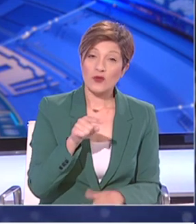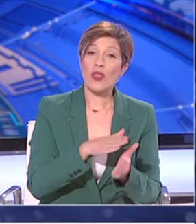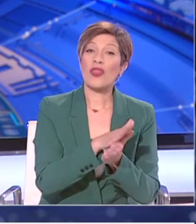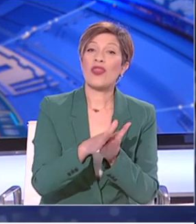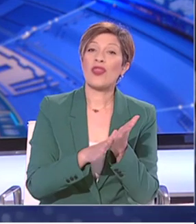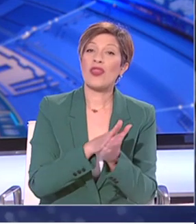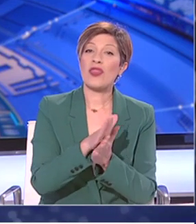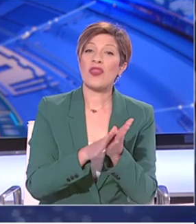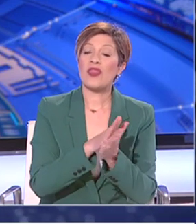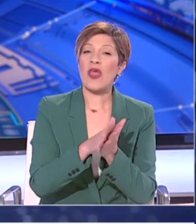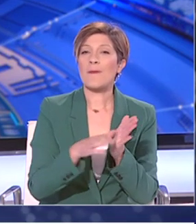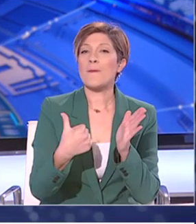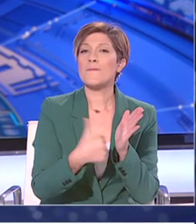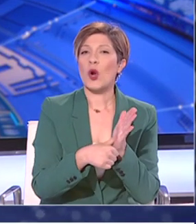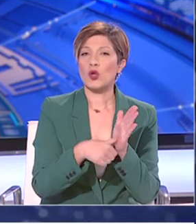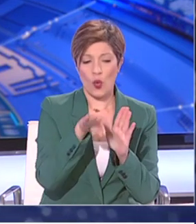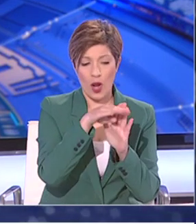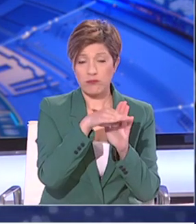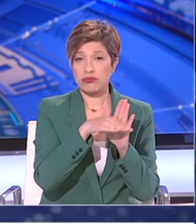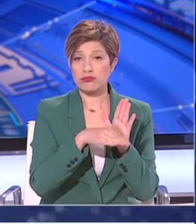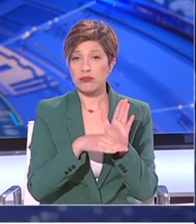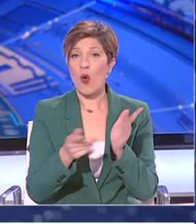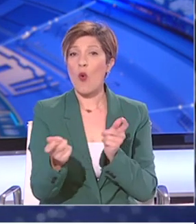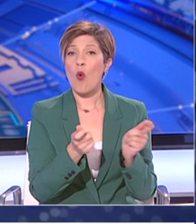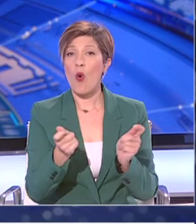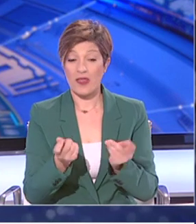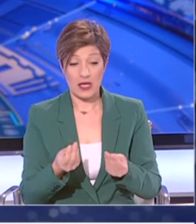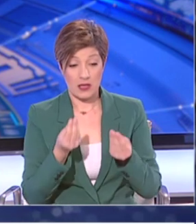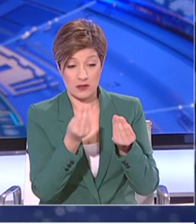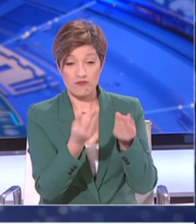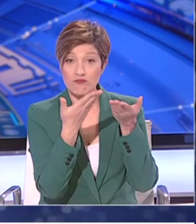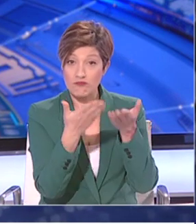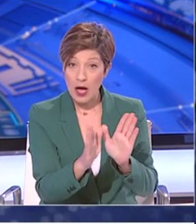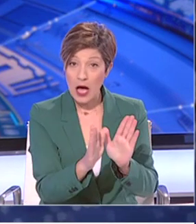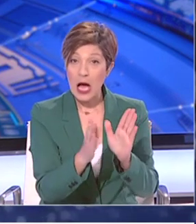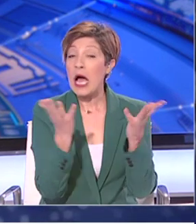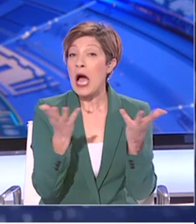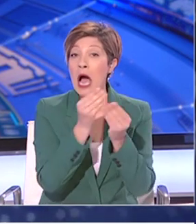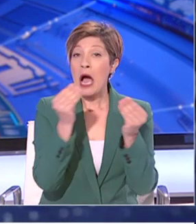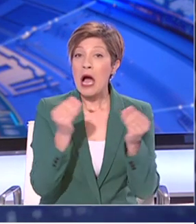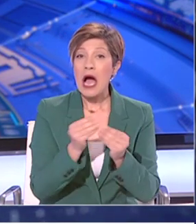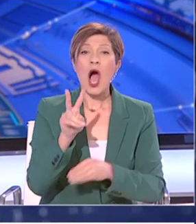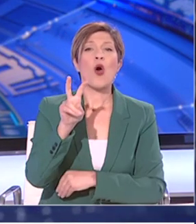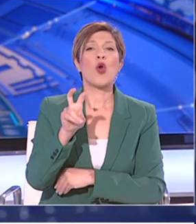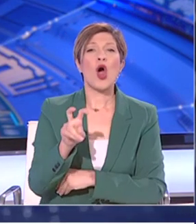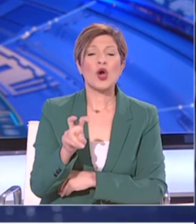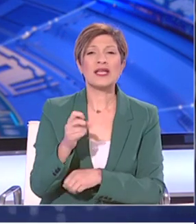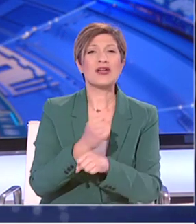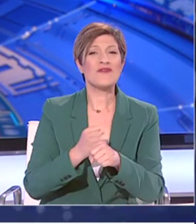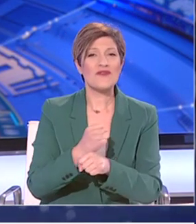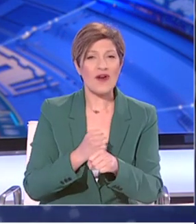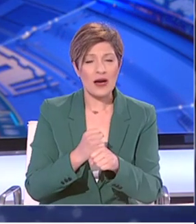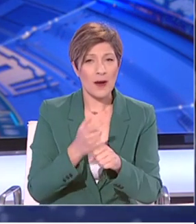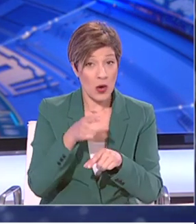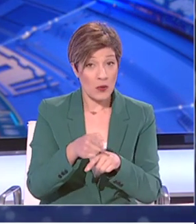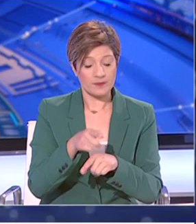θεραπευτικών πρωτοκόλων στα άτομα στα οποία έχει χορηγηθεί μέχρι στιγμής, όπως είναι η χλωροκίνη, για παράδειγμα. Όπως έχουμε πει